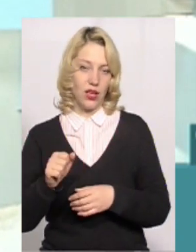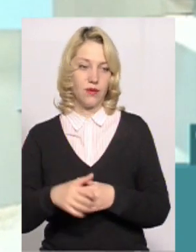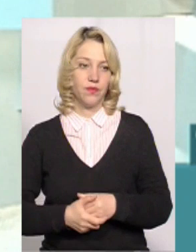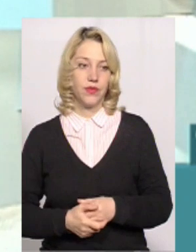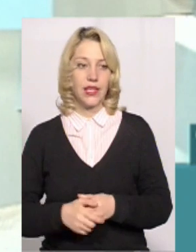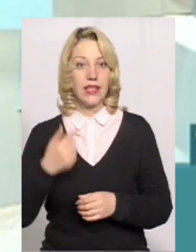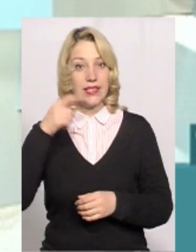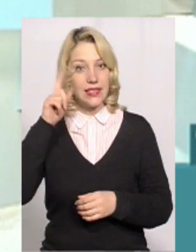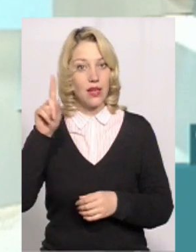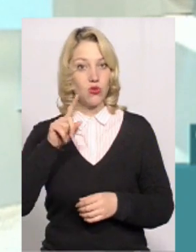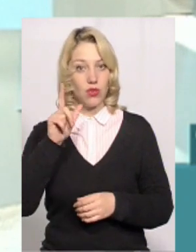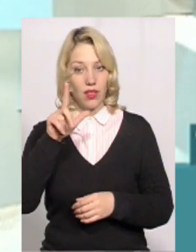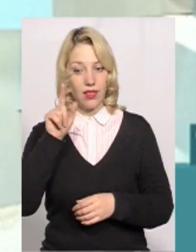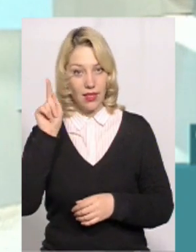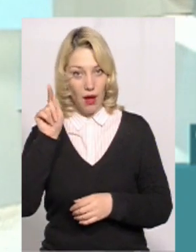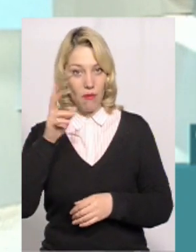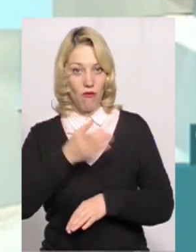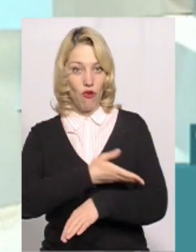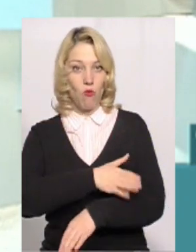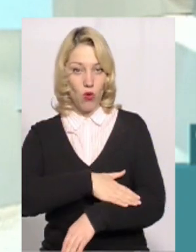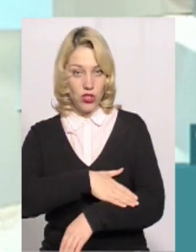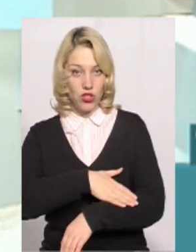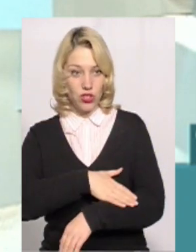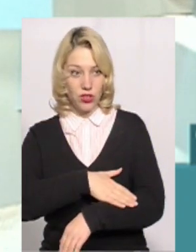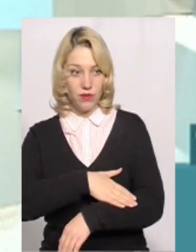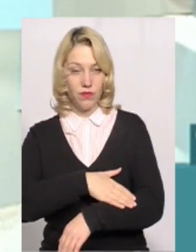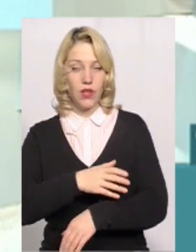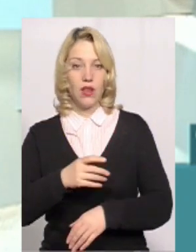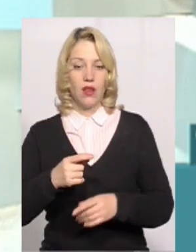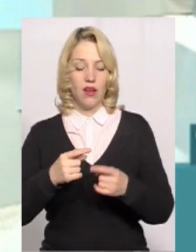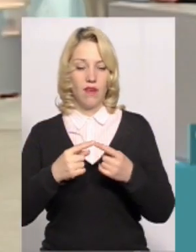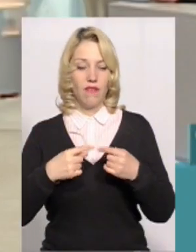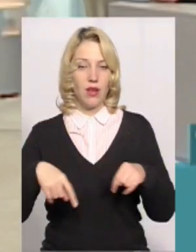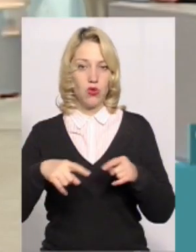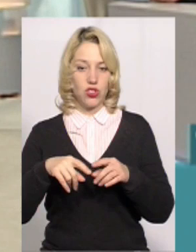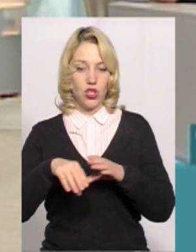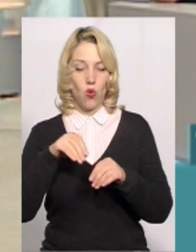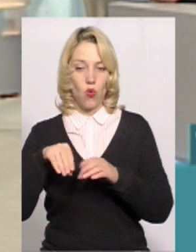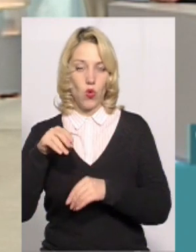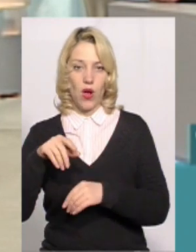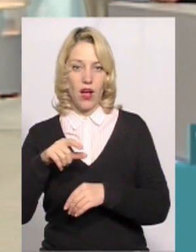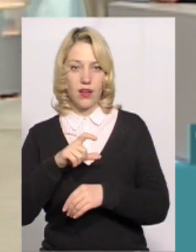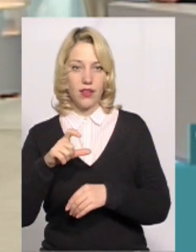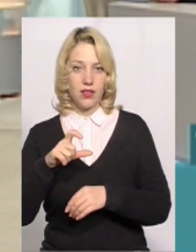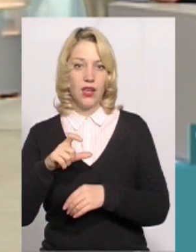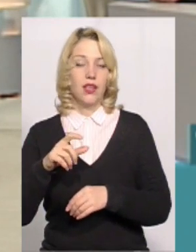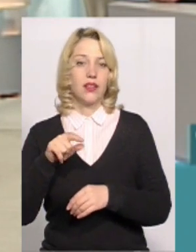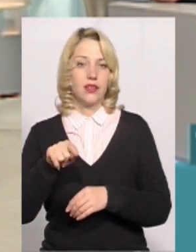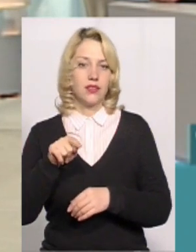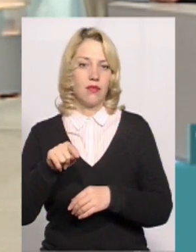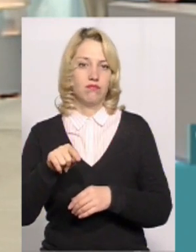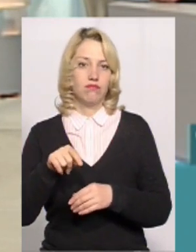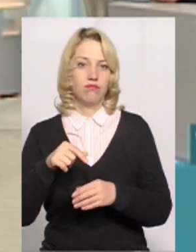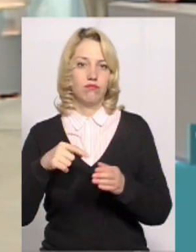хоча ми знаємо, що там от польський. В Польщі, то на тому виборчому округу, чи в тих виборчих округах, там проголосувало